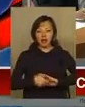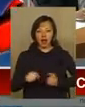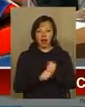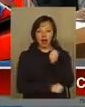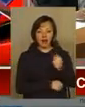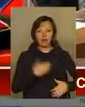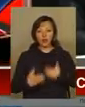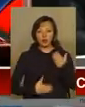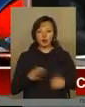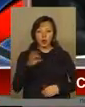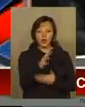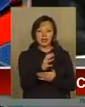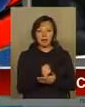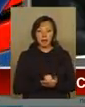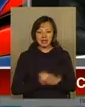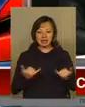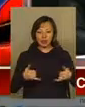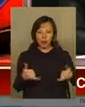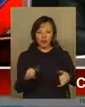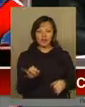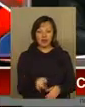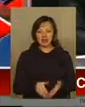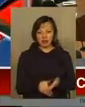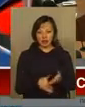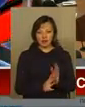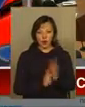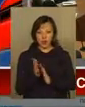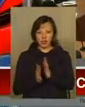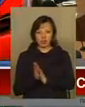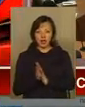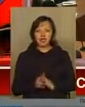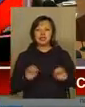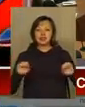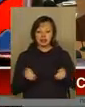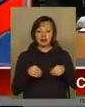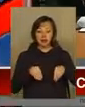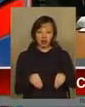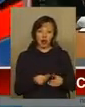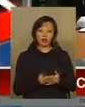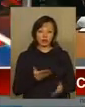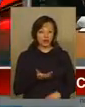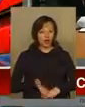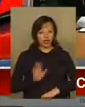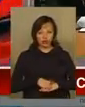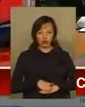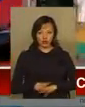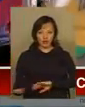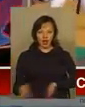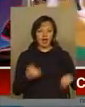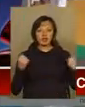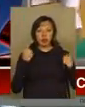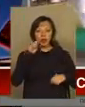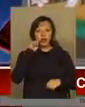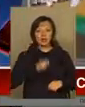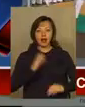аграрію потурбуватися про запаси міндобрив і засобів захисту рослин. Ситуацію з озумяною нині оцінюють як критично. Спорт.